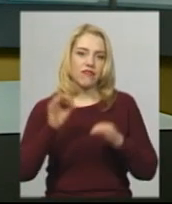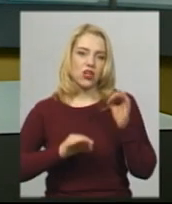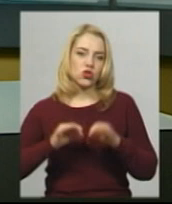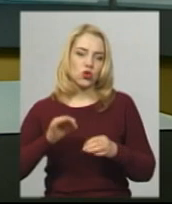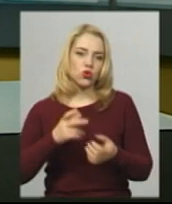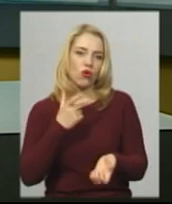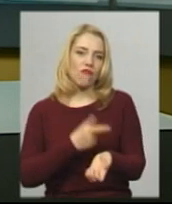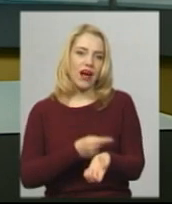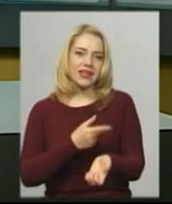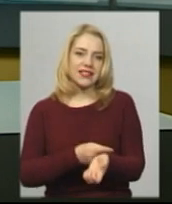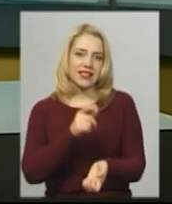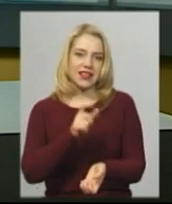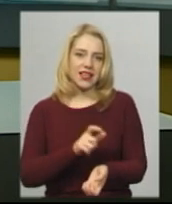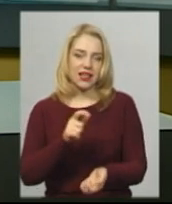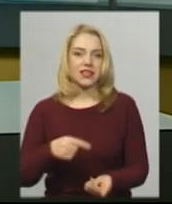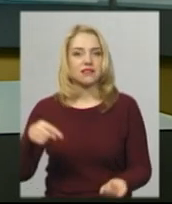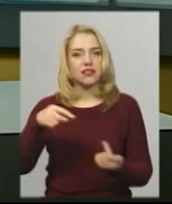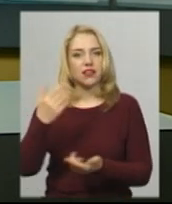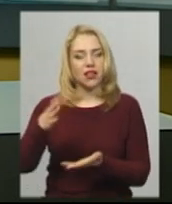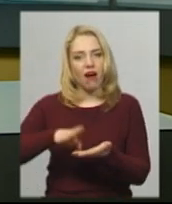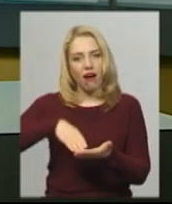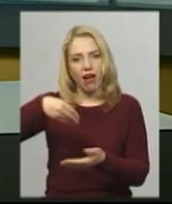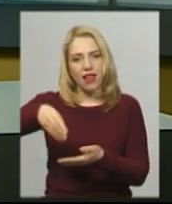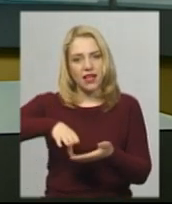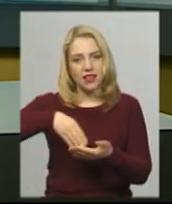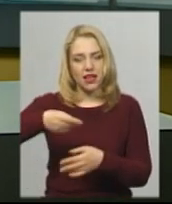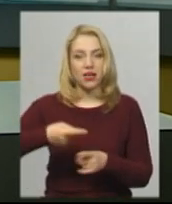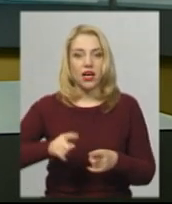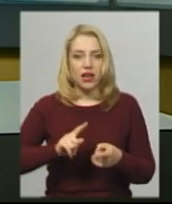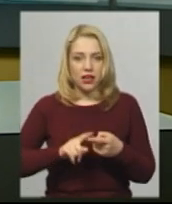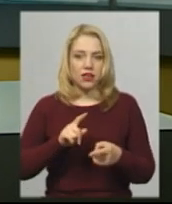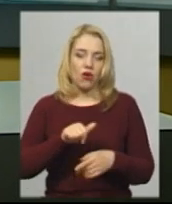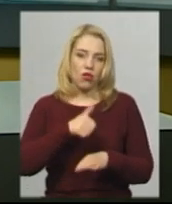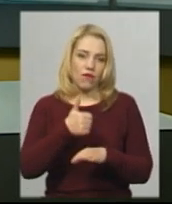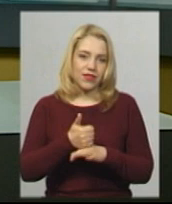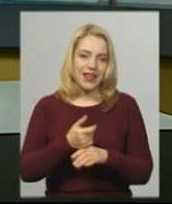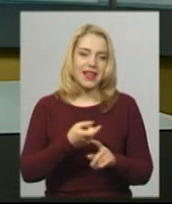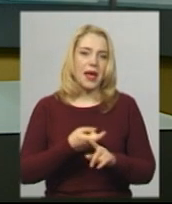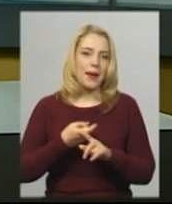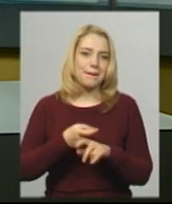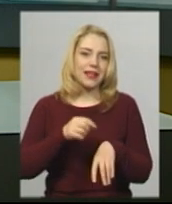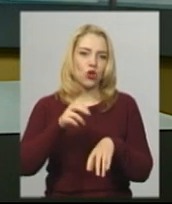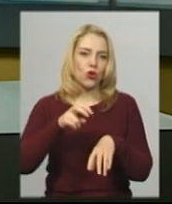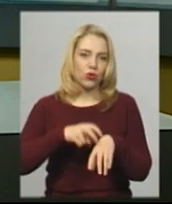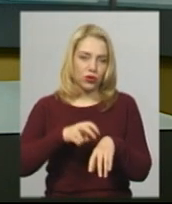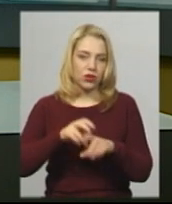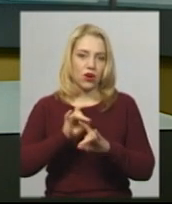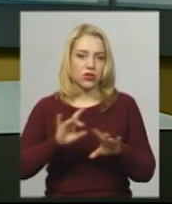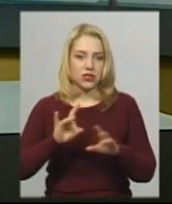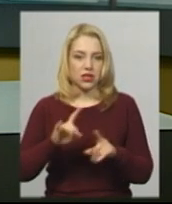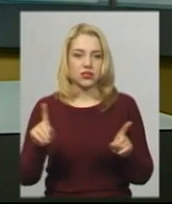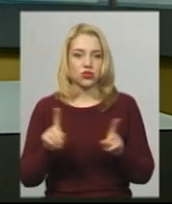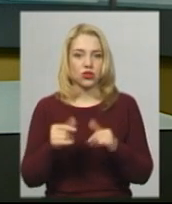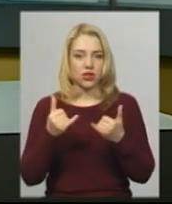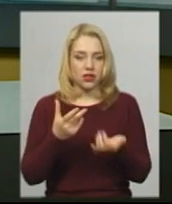їхнього календарного графіку щеплень. Натомість головний епідеміолог Хмельницької області Олександр Мирний каже, нині